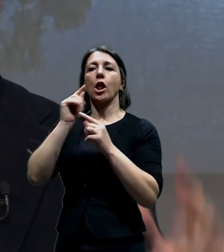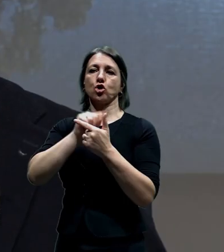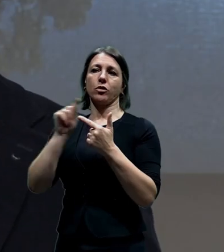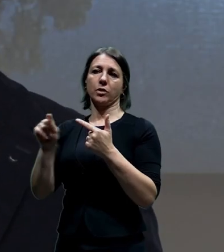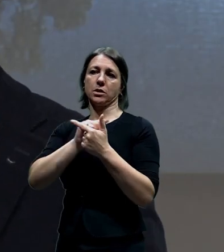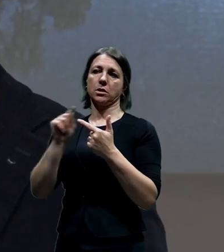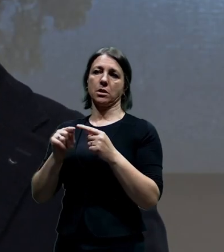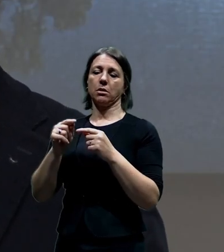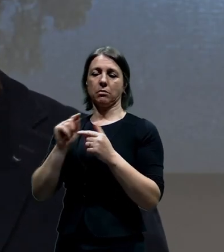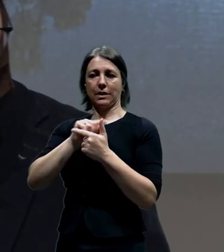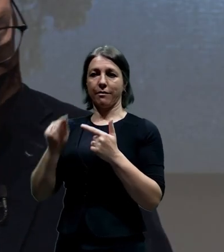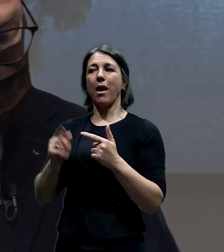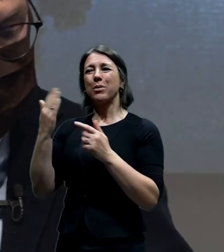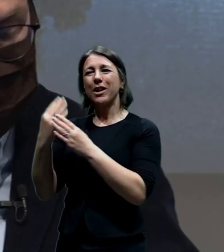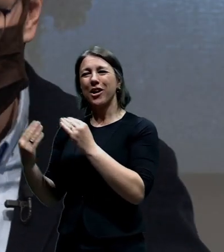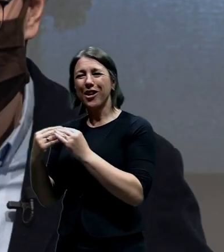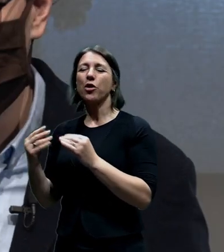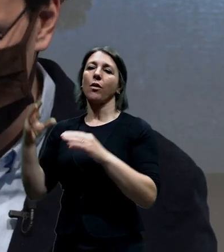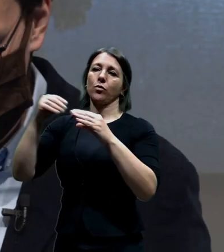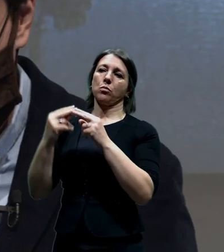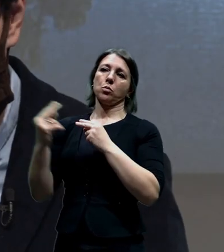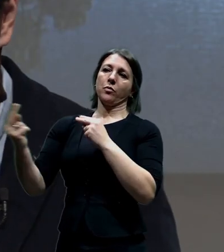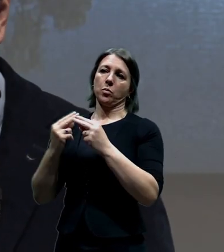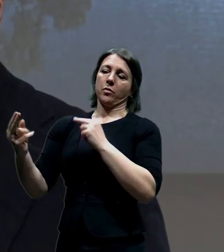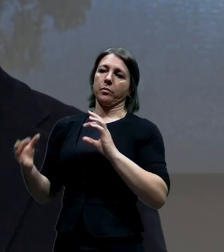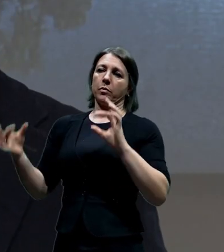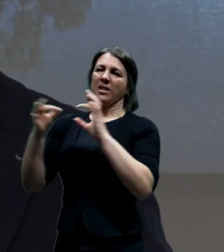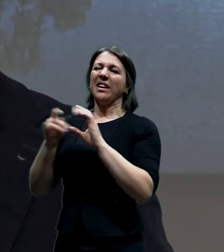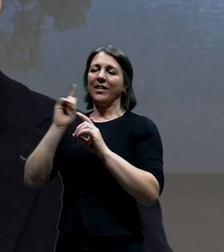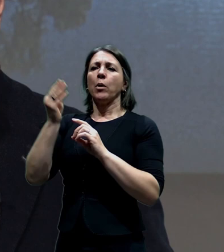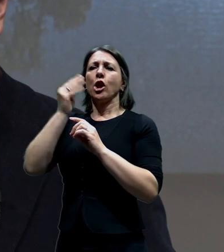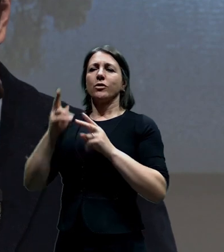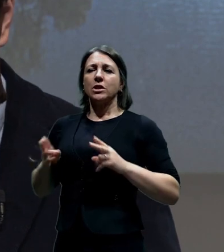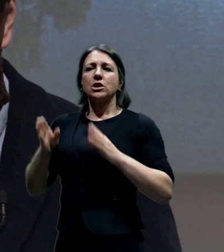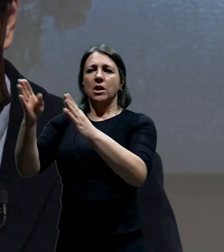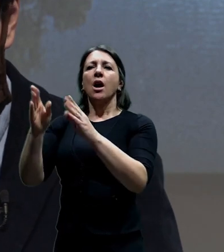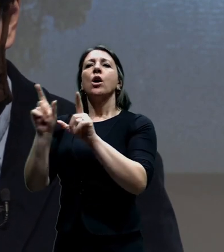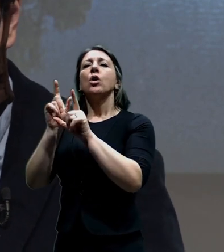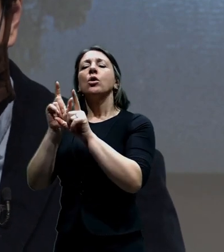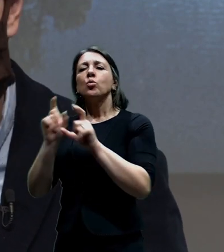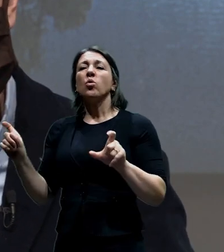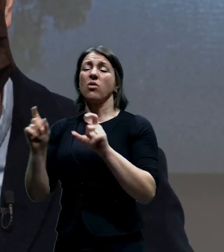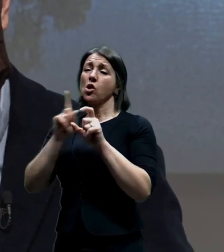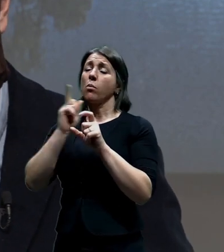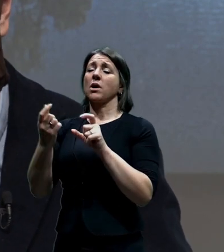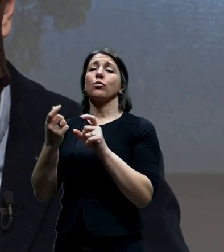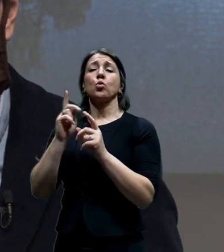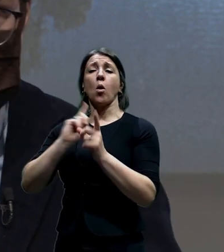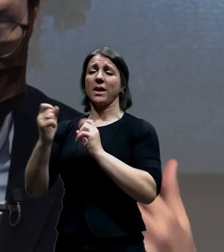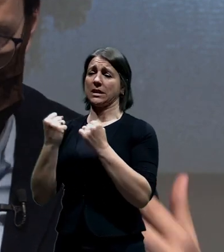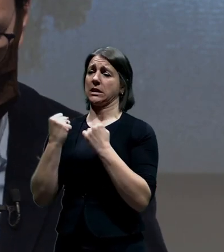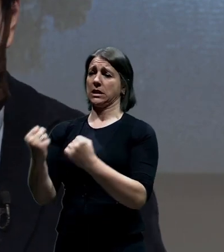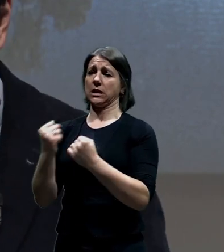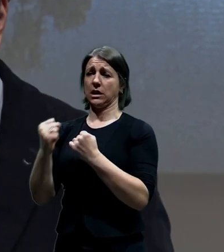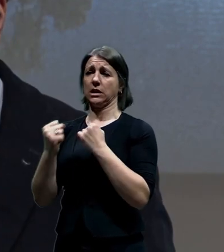ta část, kterou jsme teďka viděli. To je ta ulice, která je právě tak problematická, protože se tam pohybuje desetitisíce aut denně a my jsme